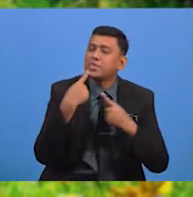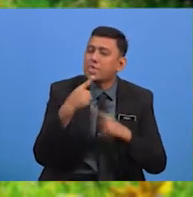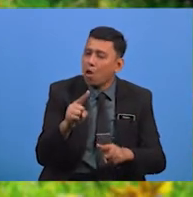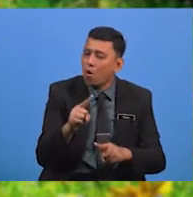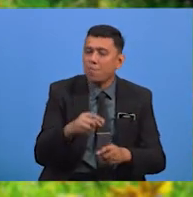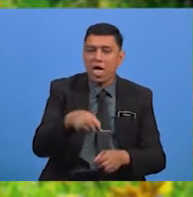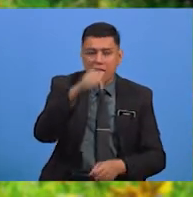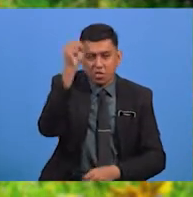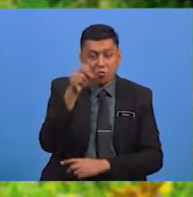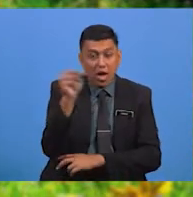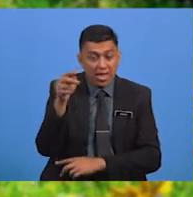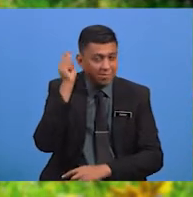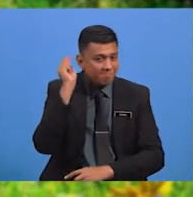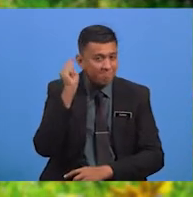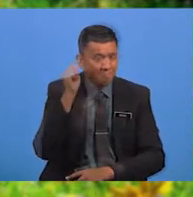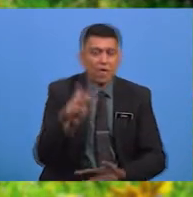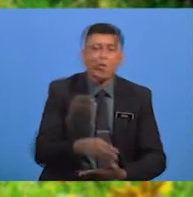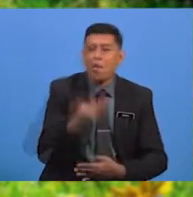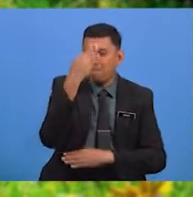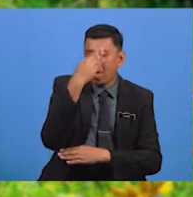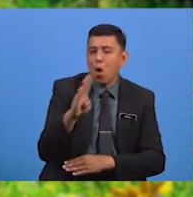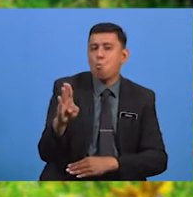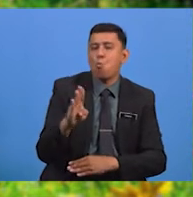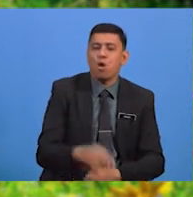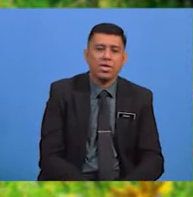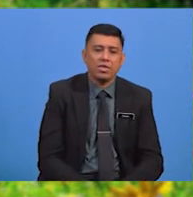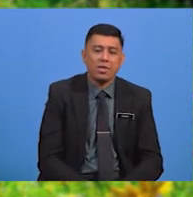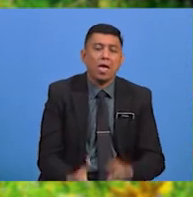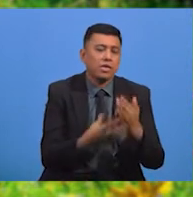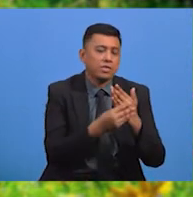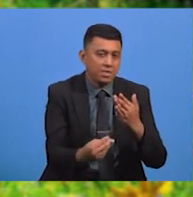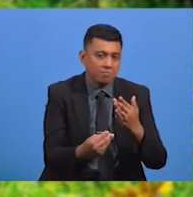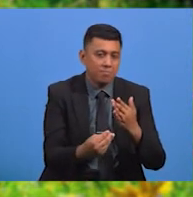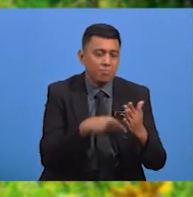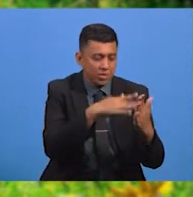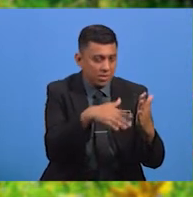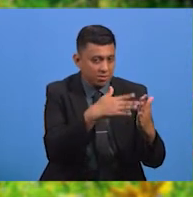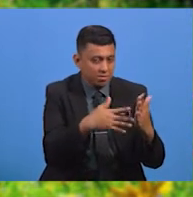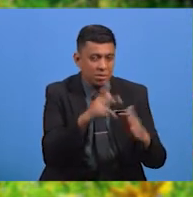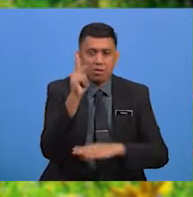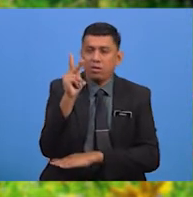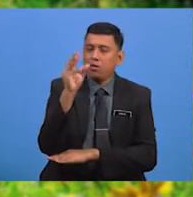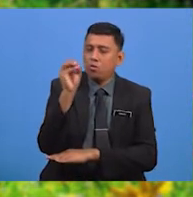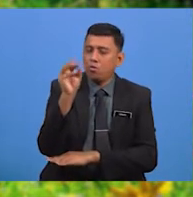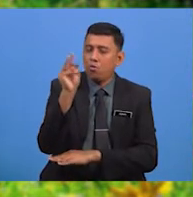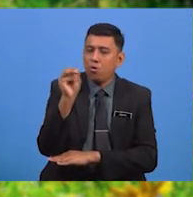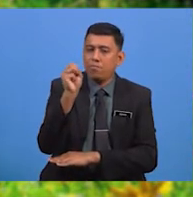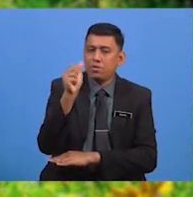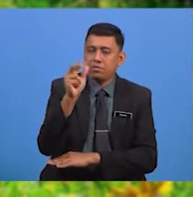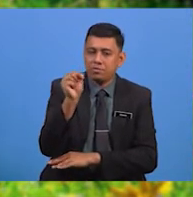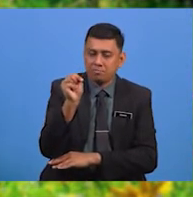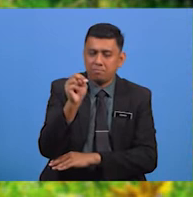Cikgu Ingin Menekankan Bahawa Kemahiran Kajian Komponen Sastra Ini